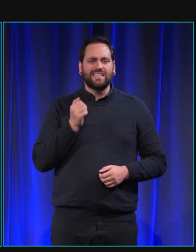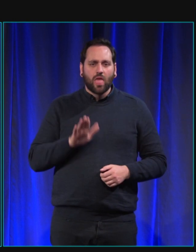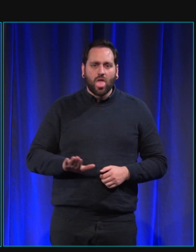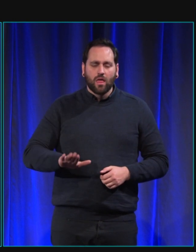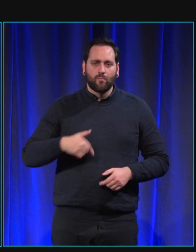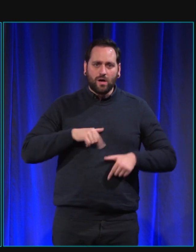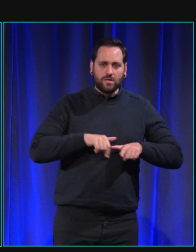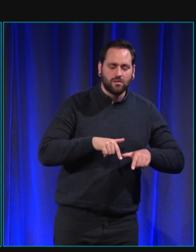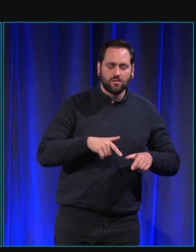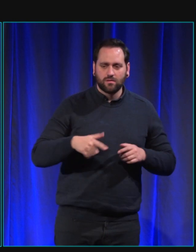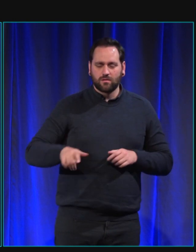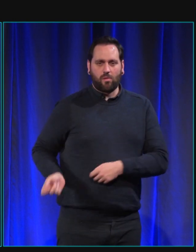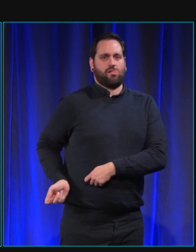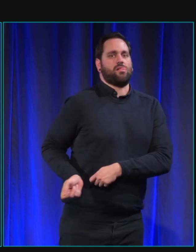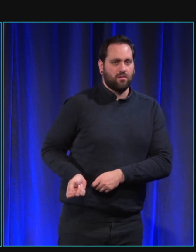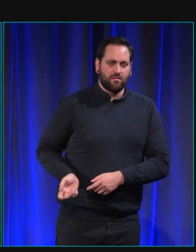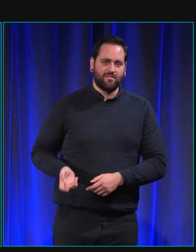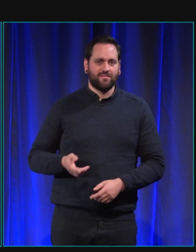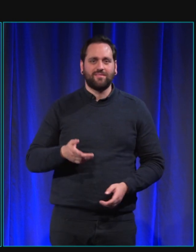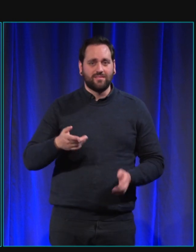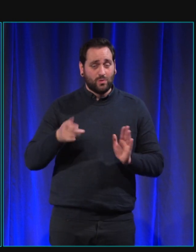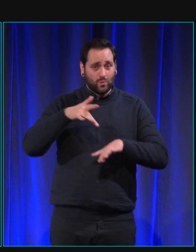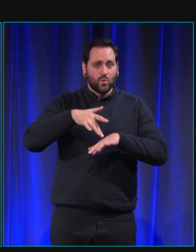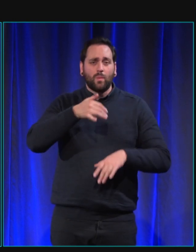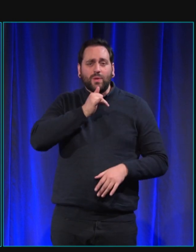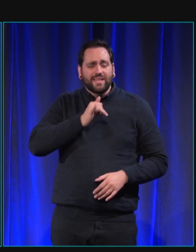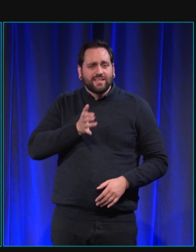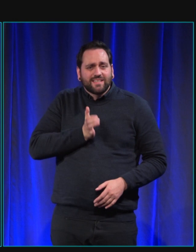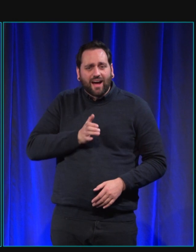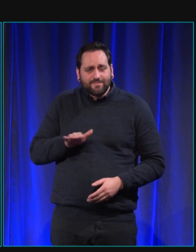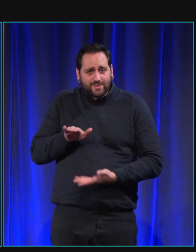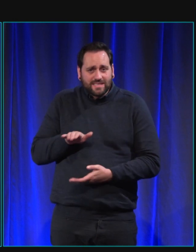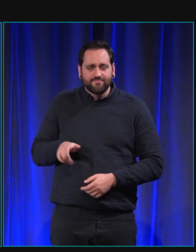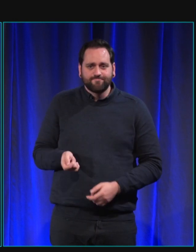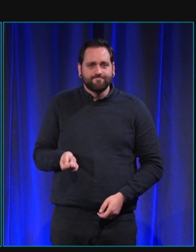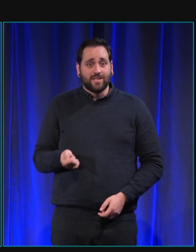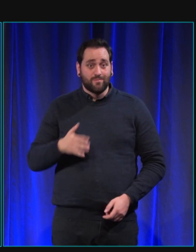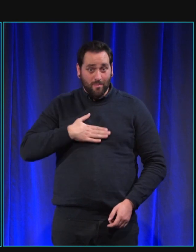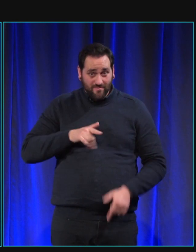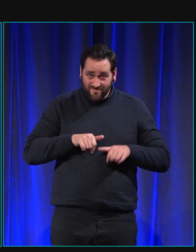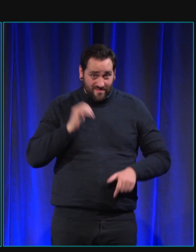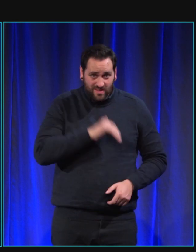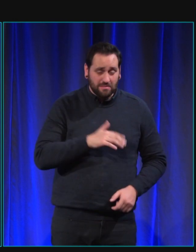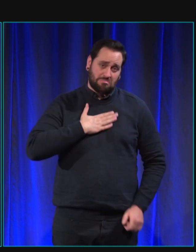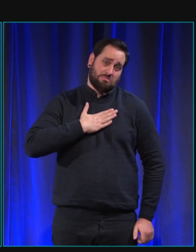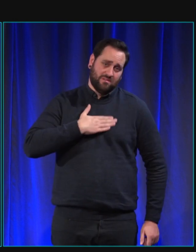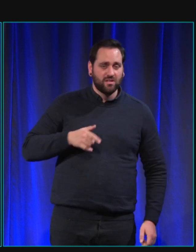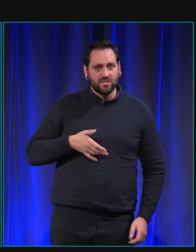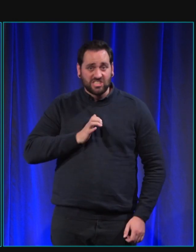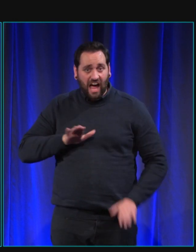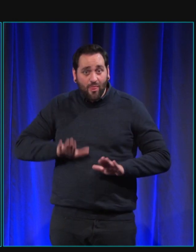'éducateur me dit, oh là, ça ne pas le faire, c'est toi qui es devant, donc c'est toi qui guides le chien donc c'est pas bon. Donc c'est pour ça que